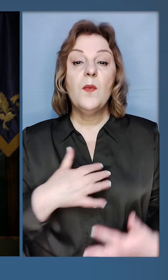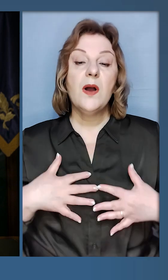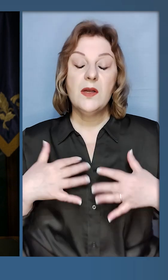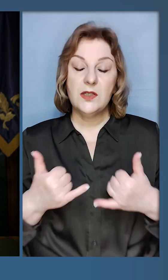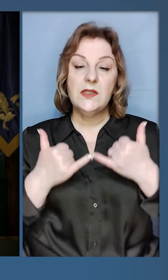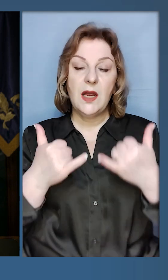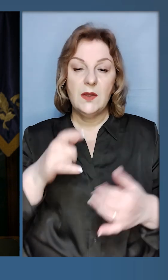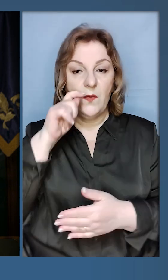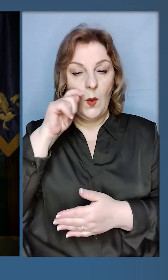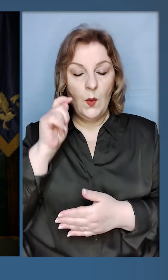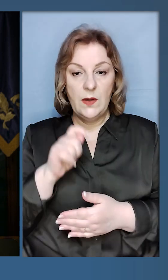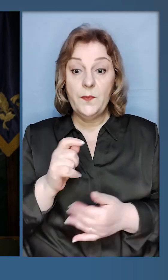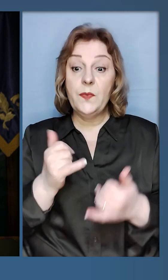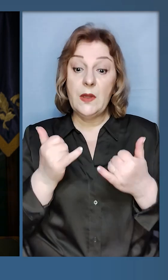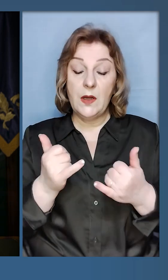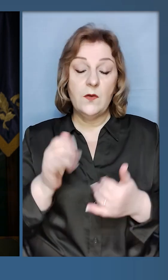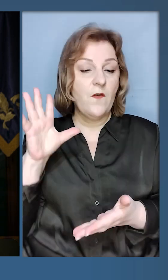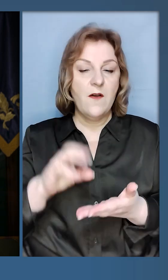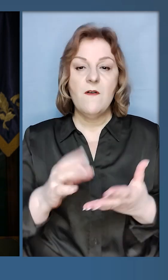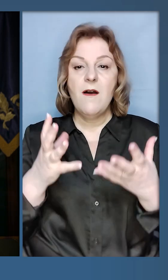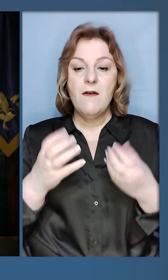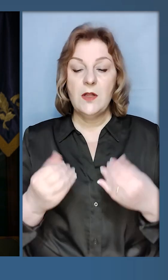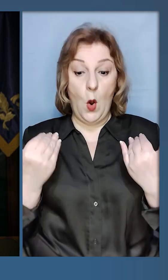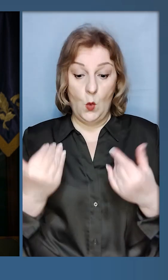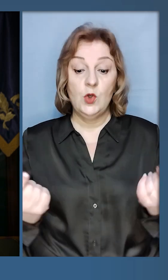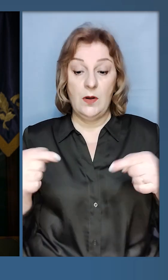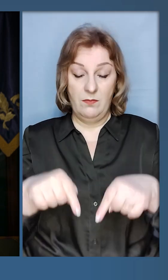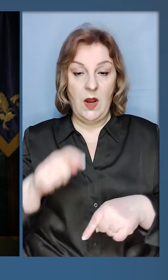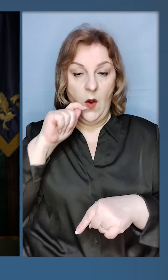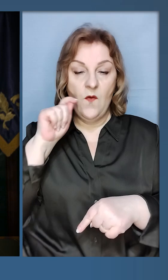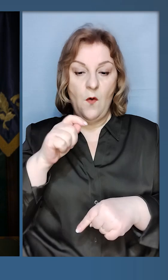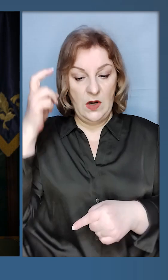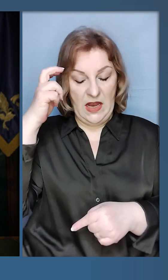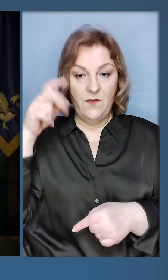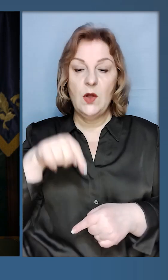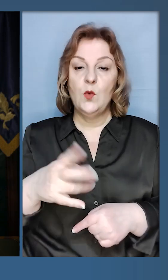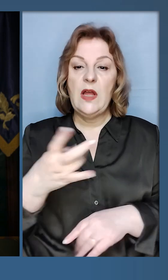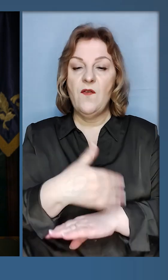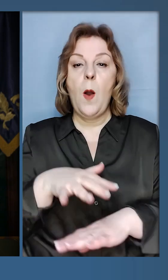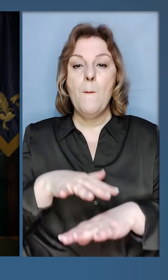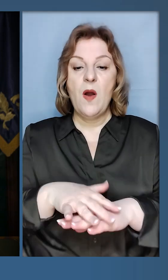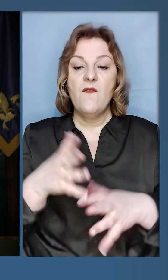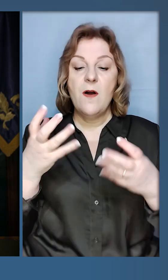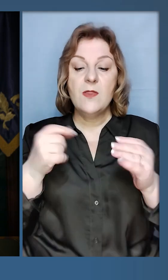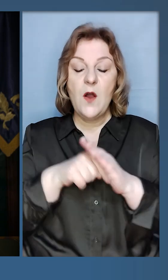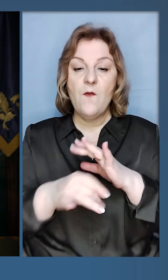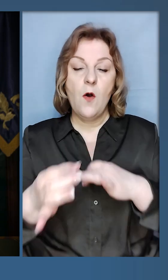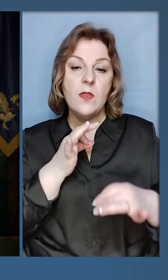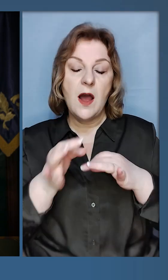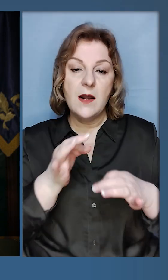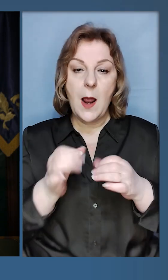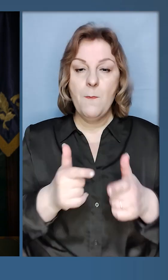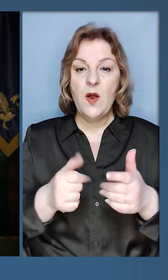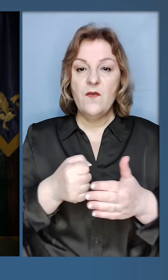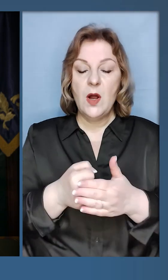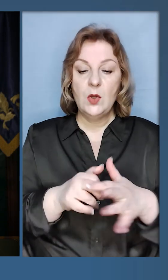Бажаю здоров'я, шановні українці! Сьогодні увесь день вже в Україні, в Києві, тут, на Банковій. День внутрішніх нарад